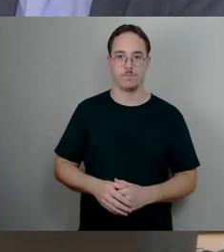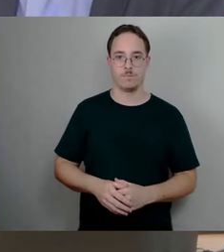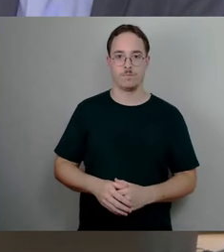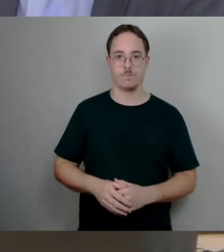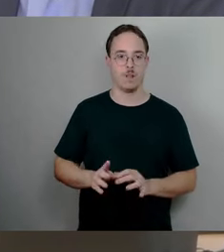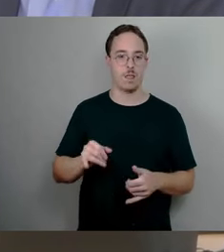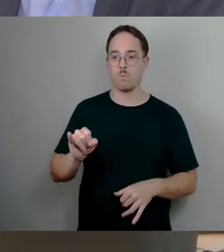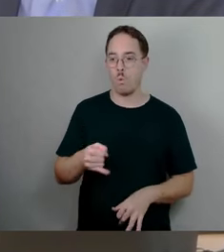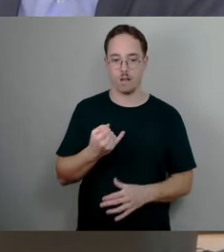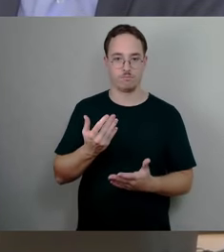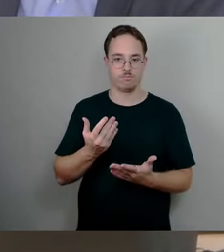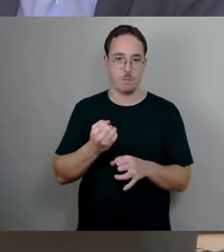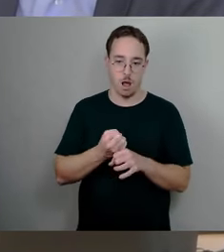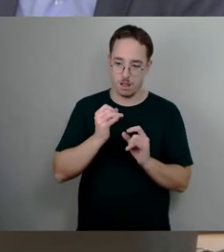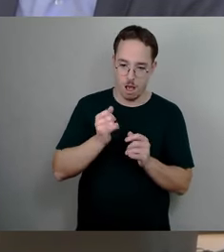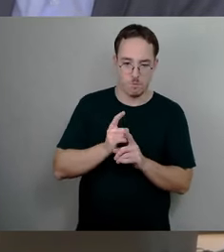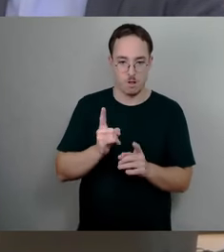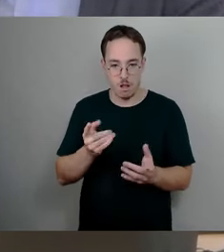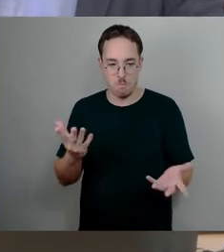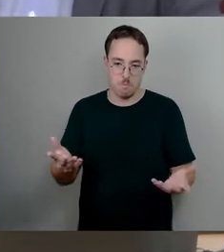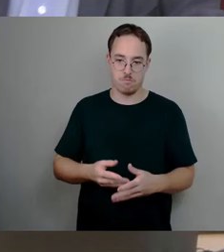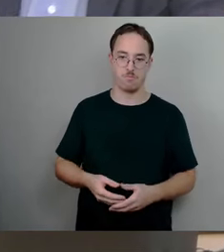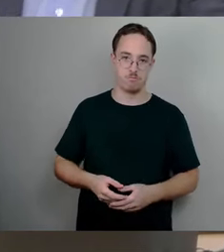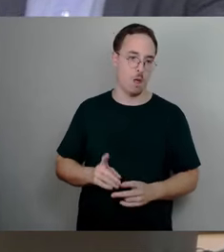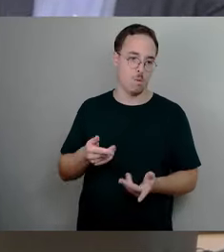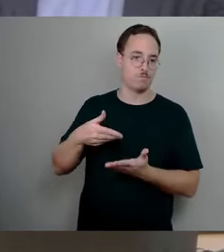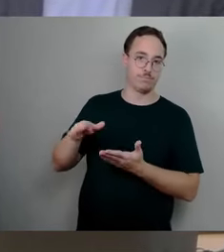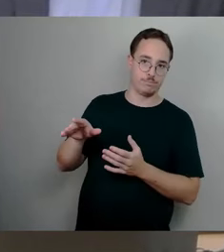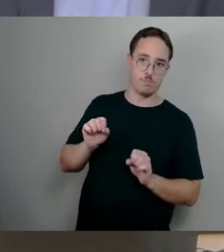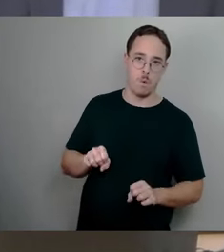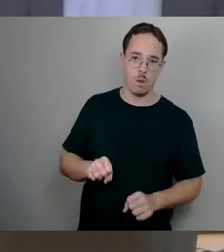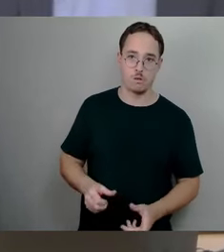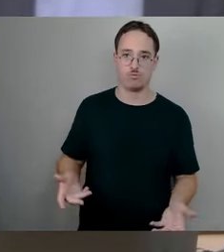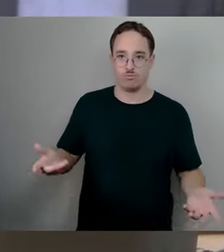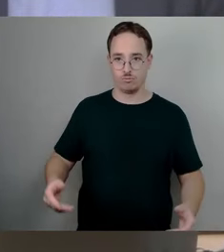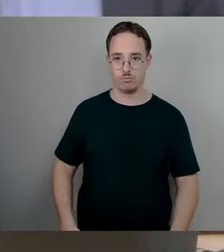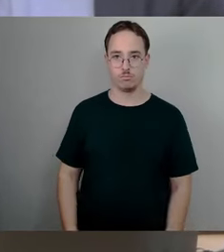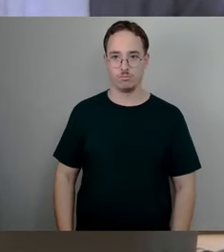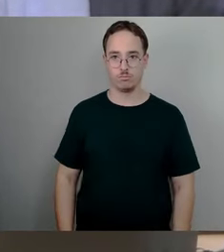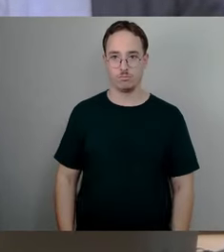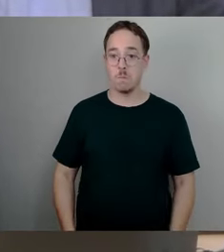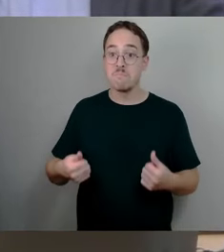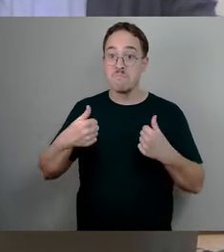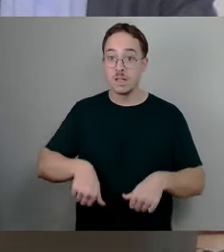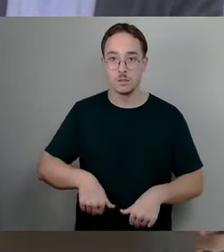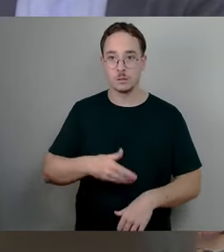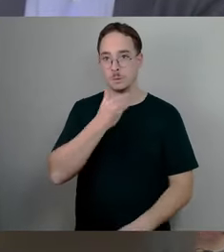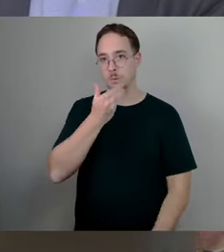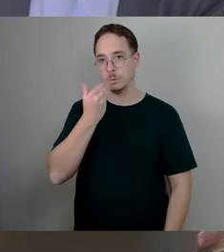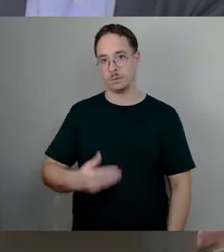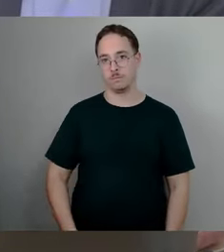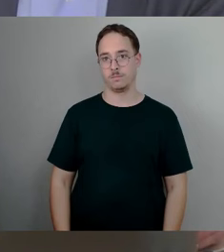natürlich auch lassen. Insoweit haben wir eine einzigartige Möglichkeit, aber wir haben kein Muss und diese Chance